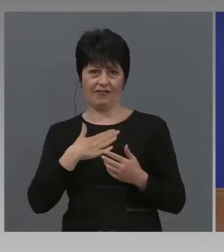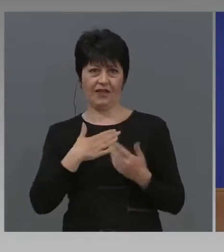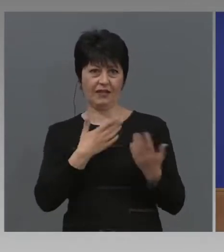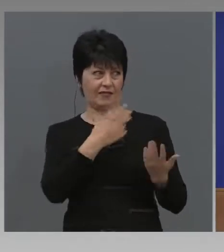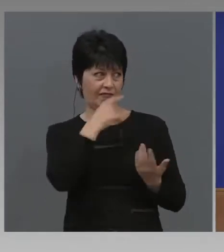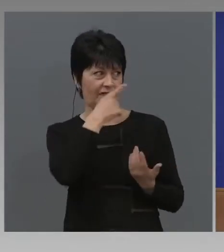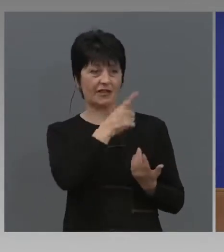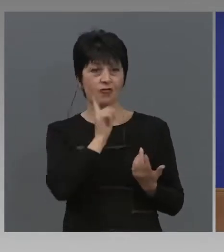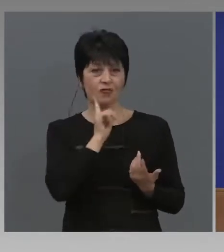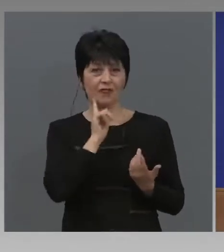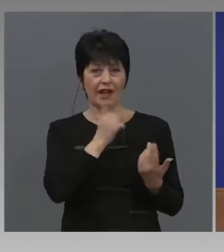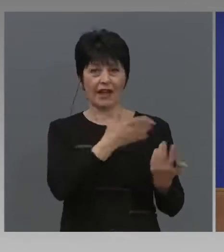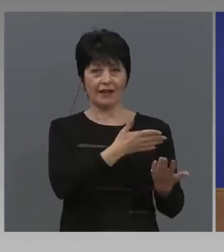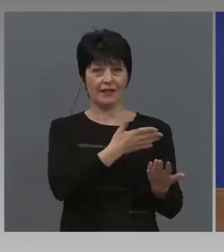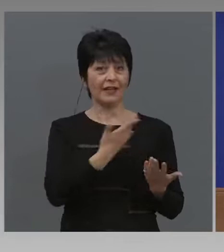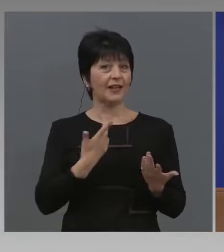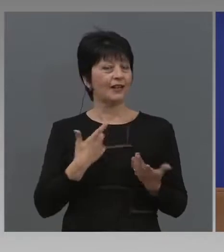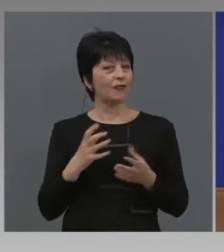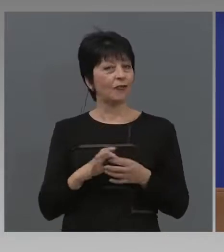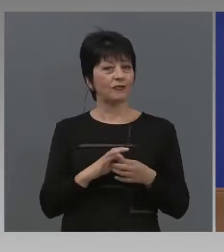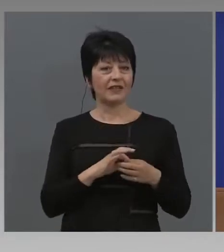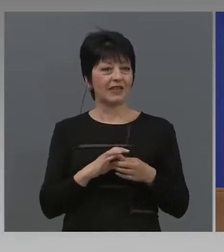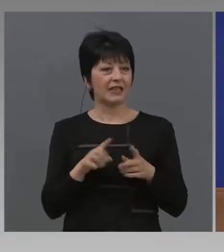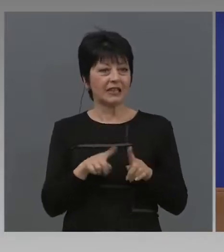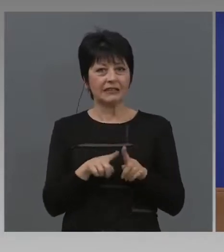деструктивно е, но ни привързаха с депутатите.